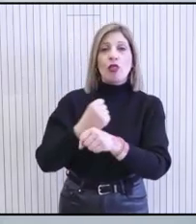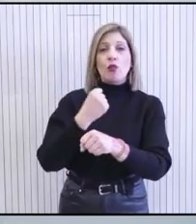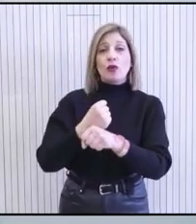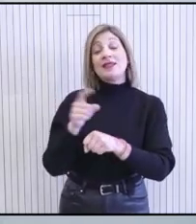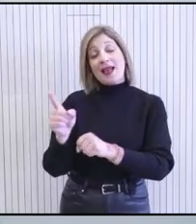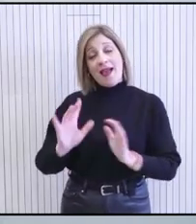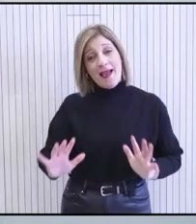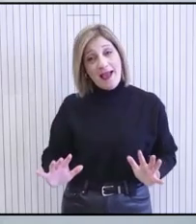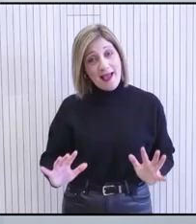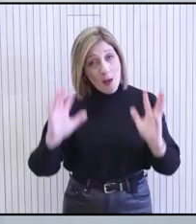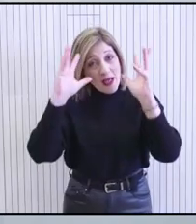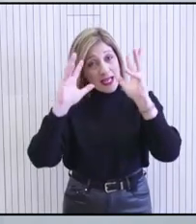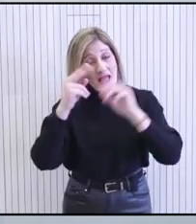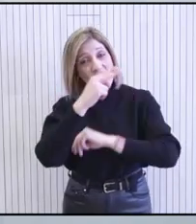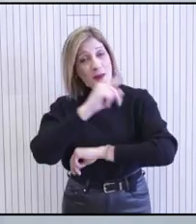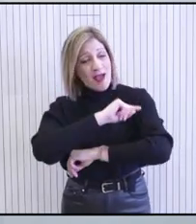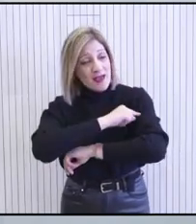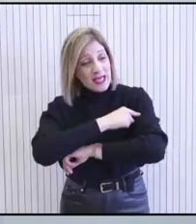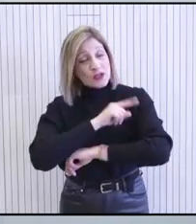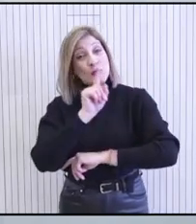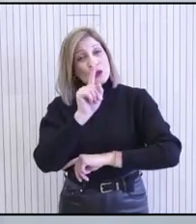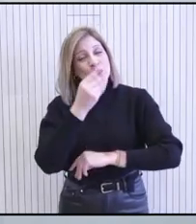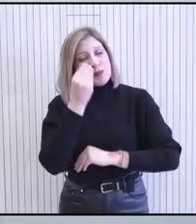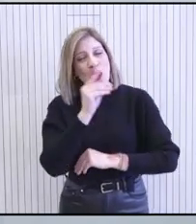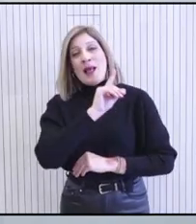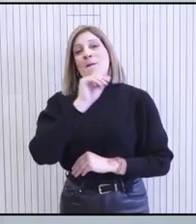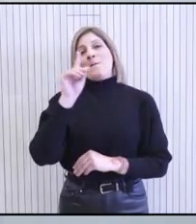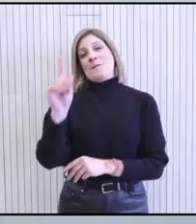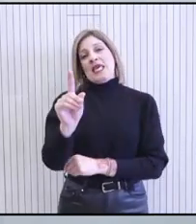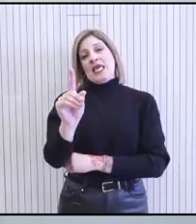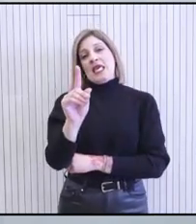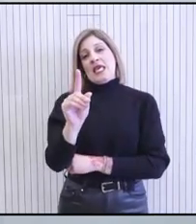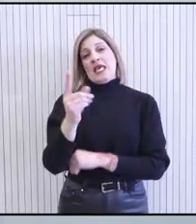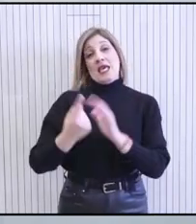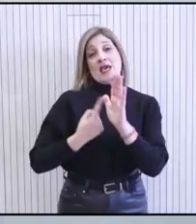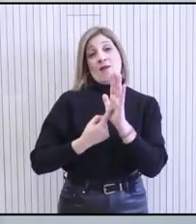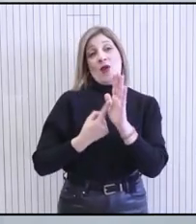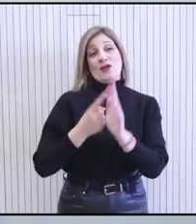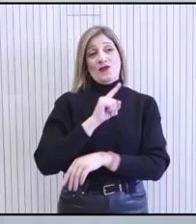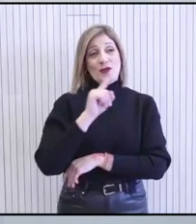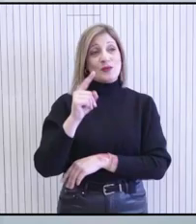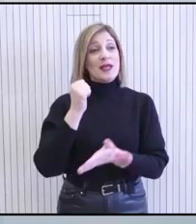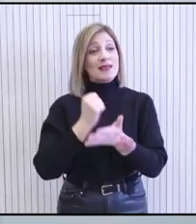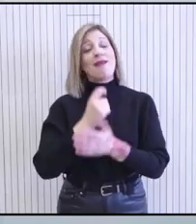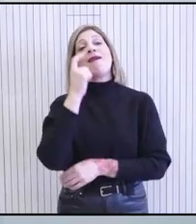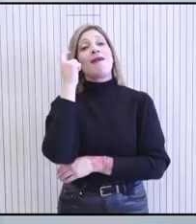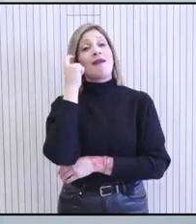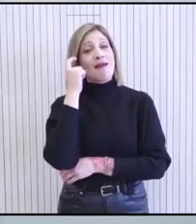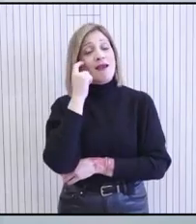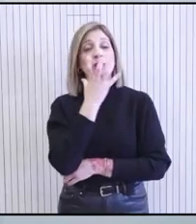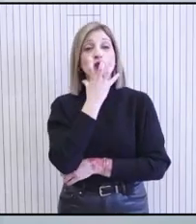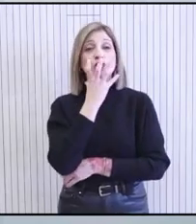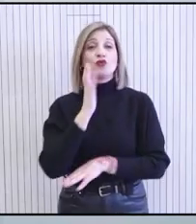απεργίες, ιδιαίτερα σε αυτό το τομέα, θα πρέπει να αποφεύγονται τόσο το δυνατόν περισσότερο και να λαμβάνουν υπόψη τους